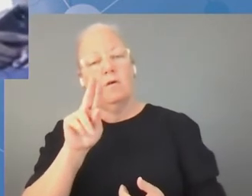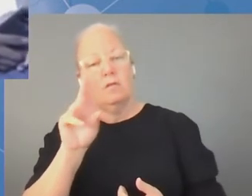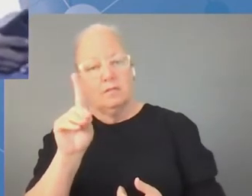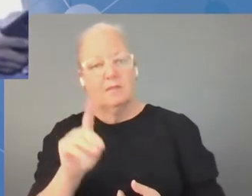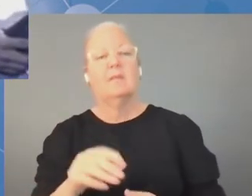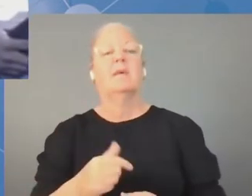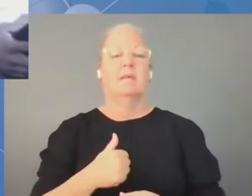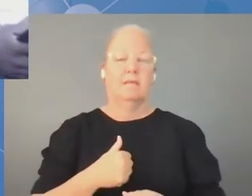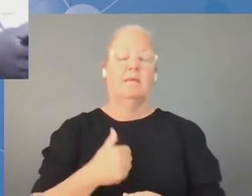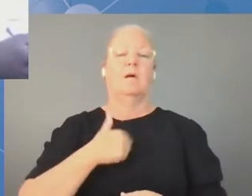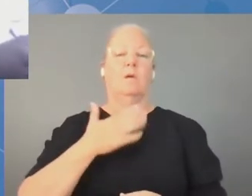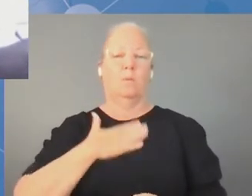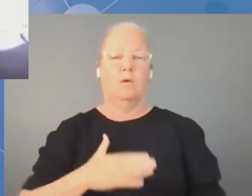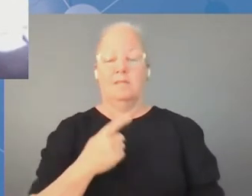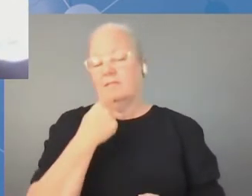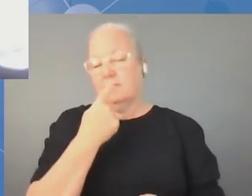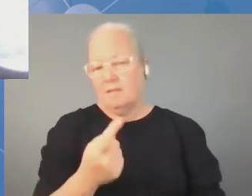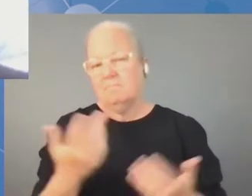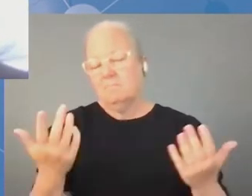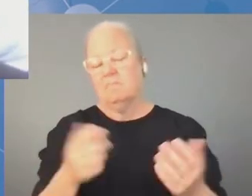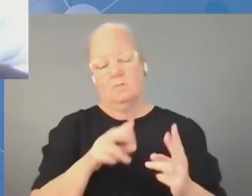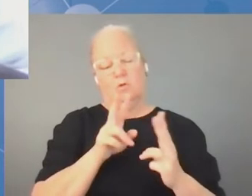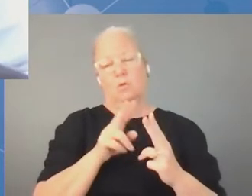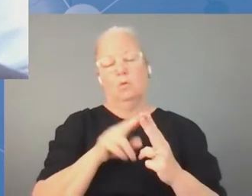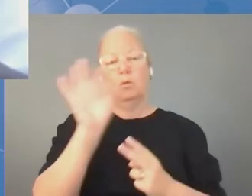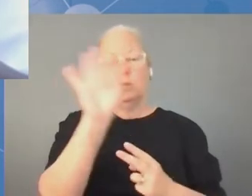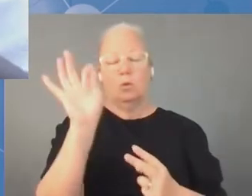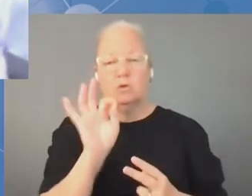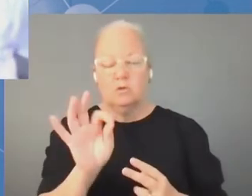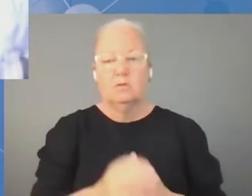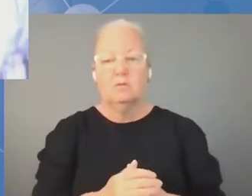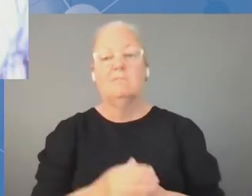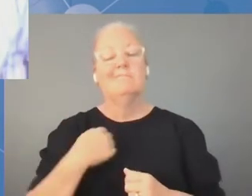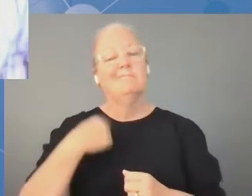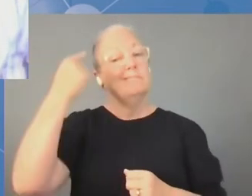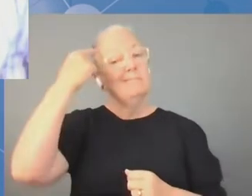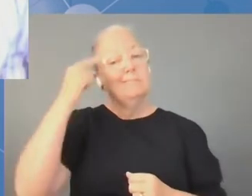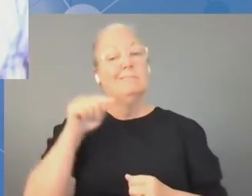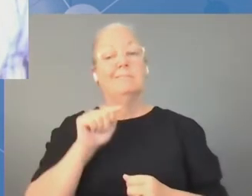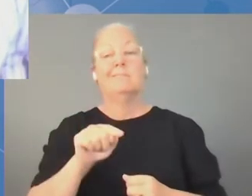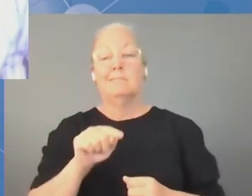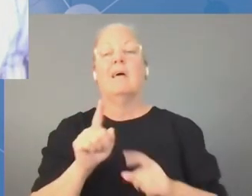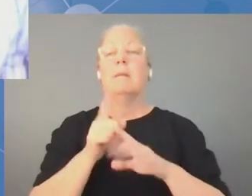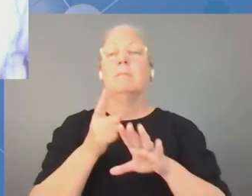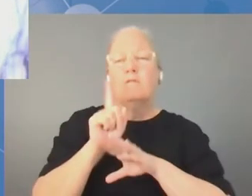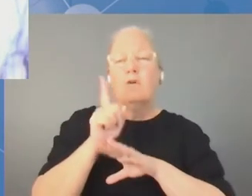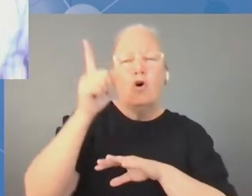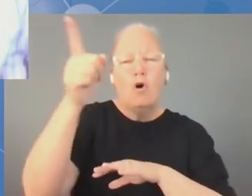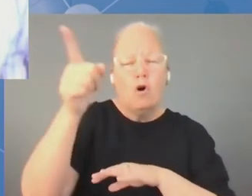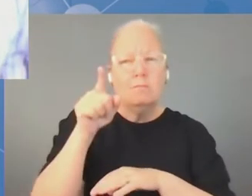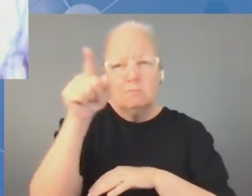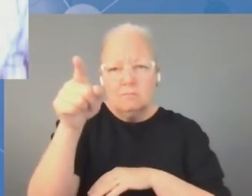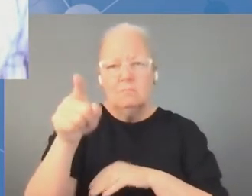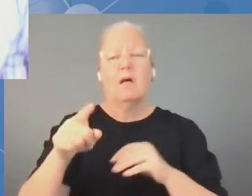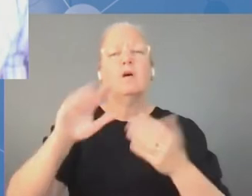technicznych w naszym kraju. Pytanie dotyczy